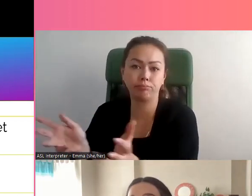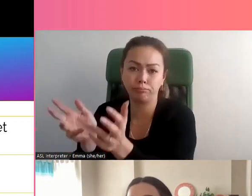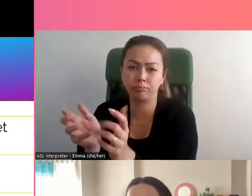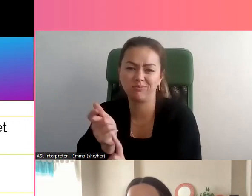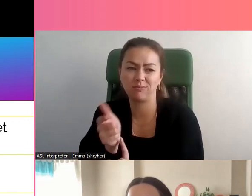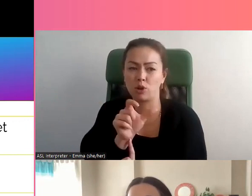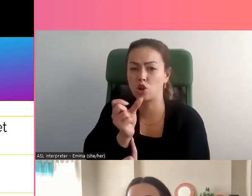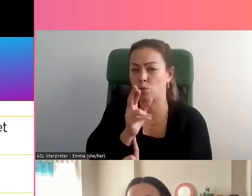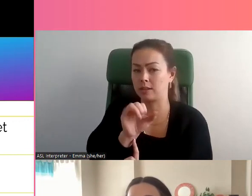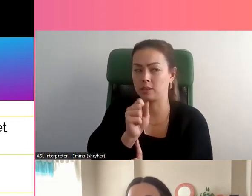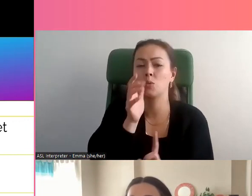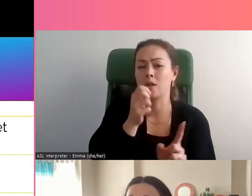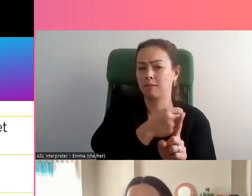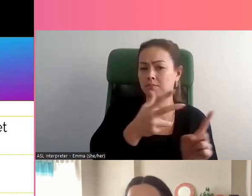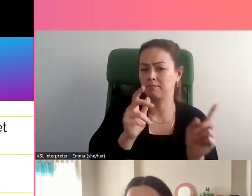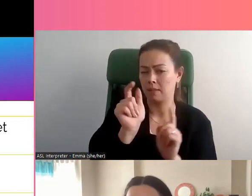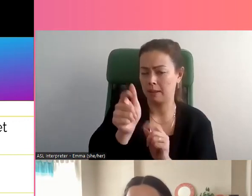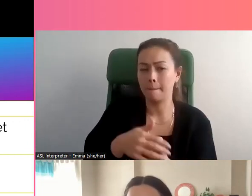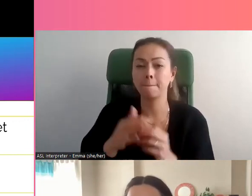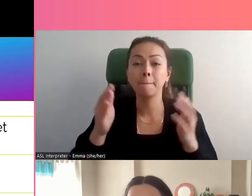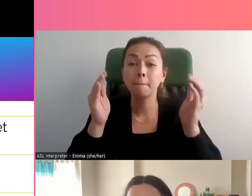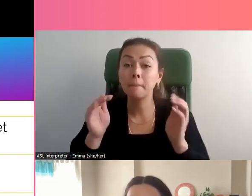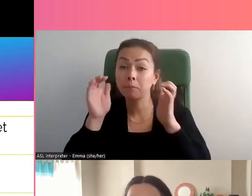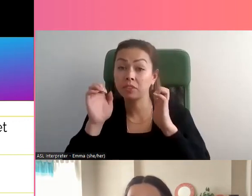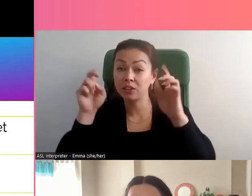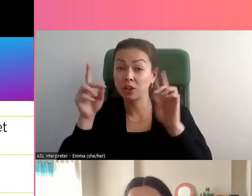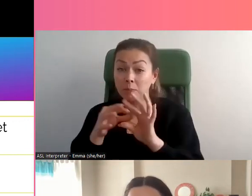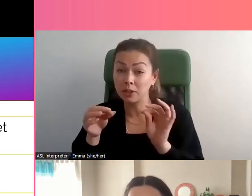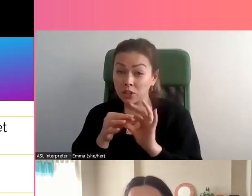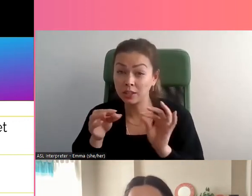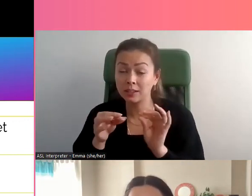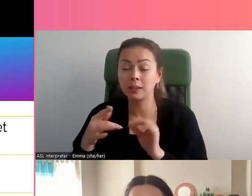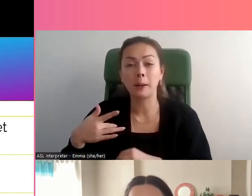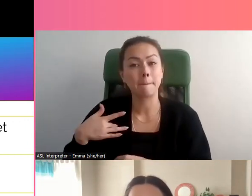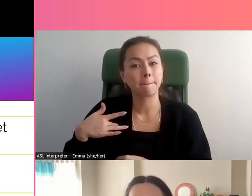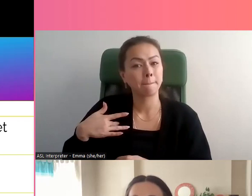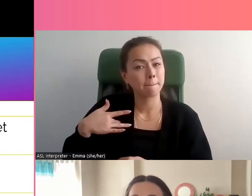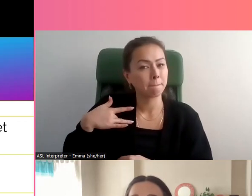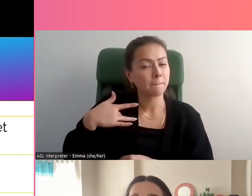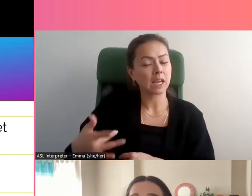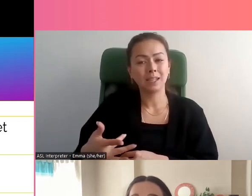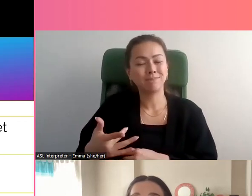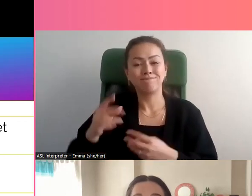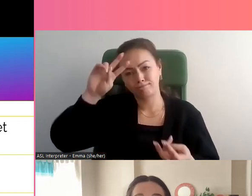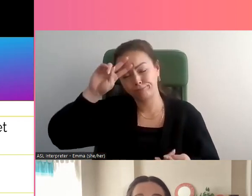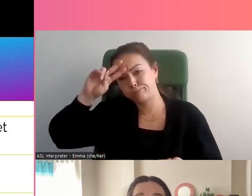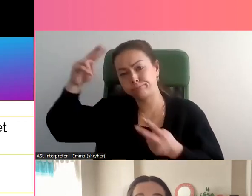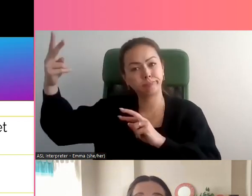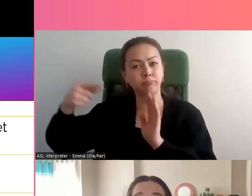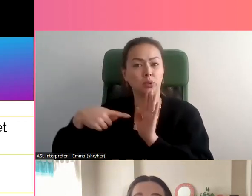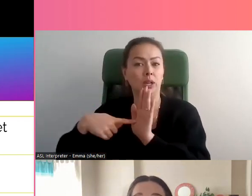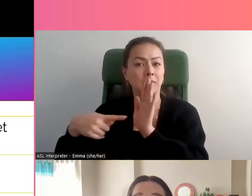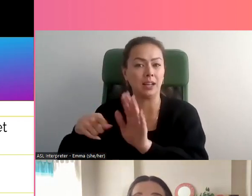avons aussi trouvé que les messages éducatifs sont souvent faussement représentés lorsqu'on parle de loi